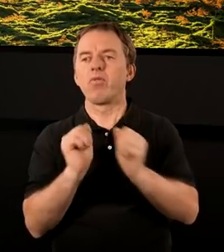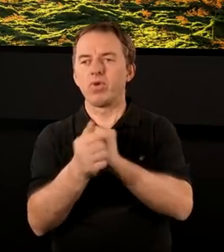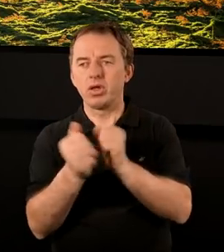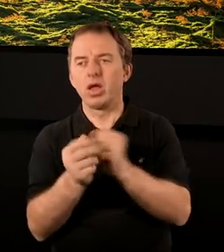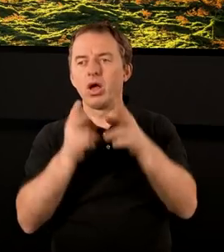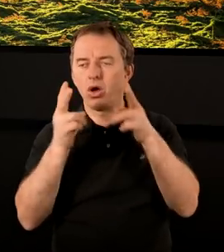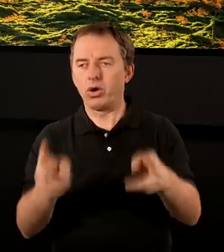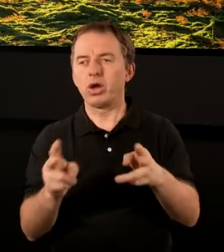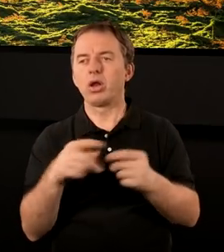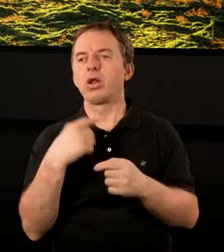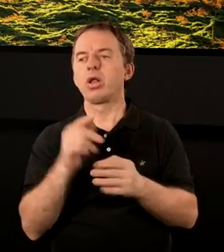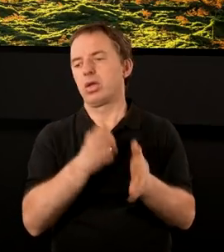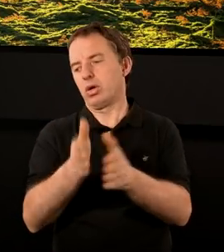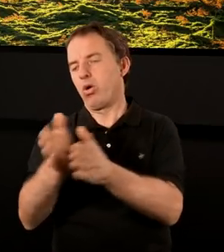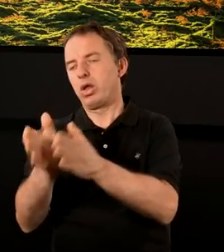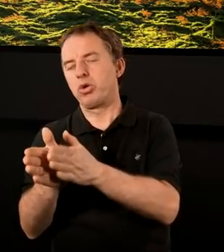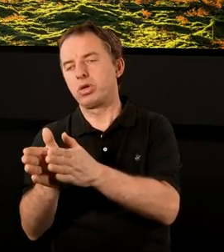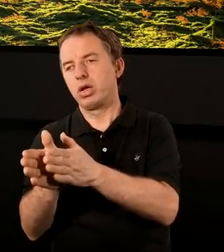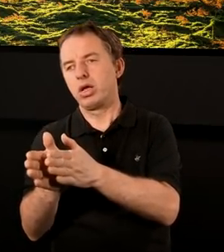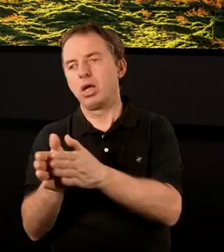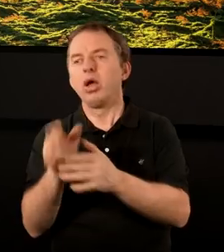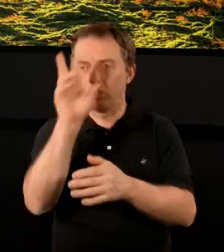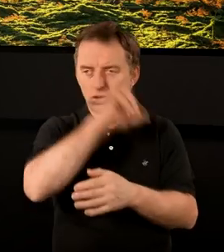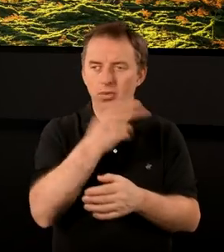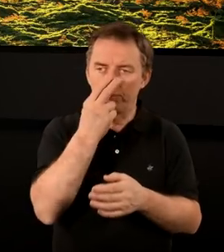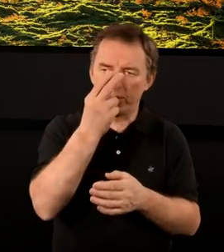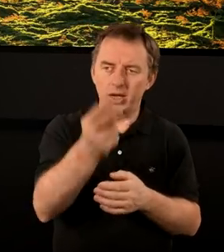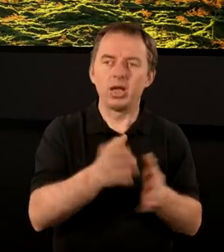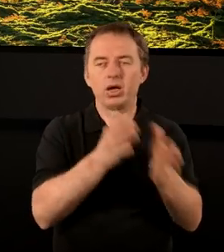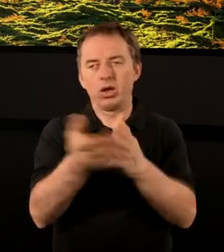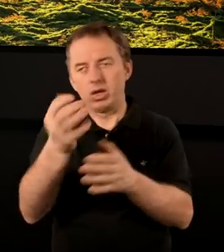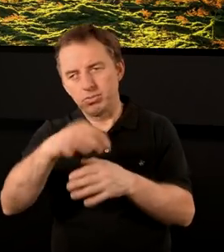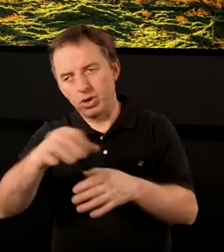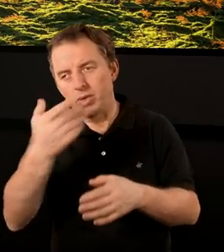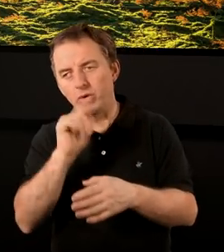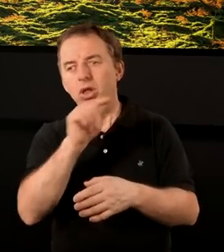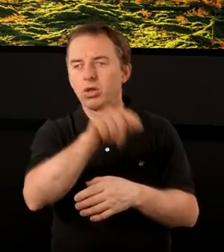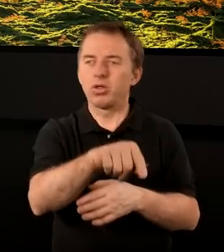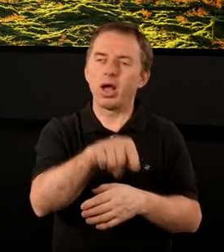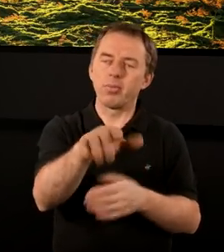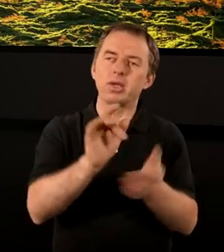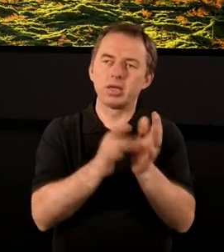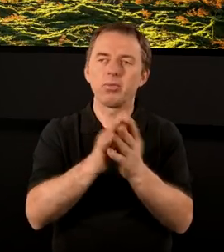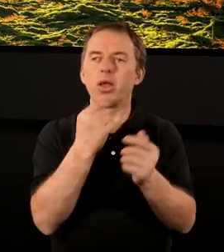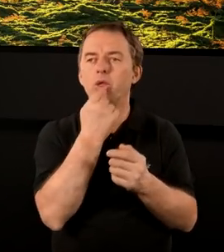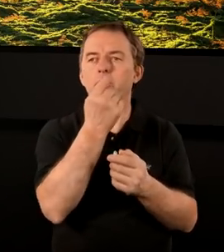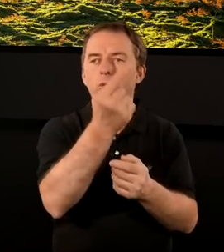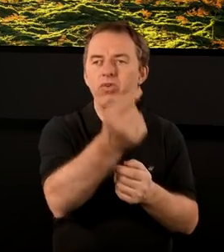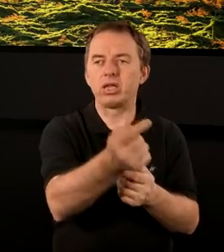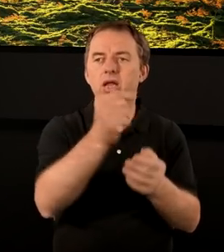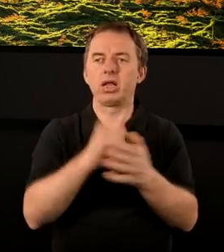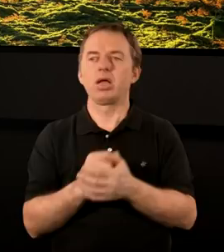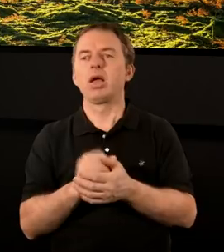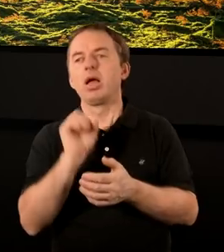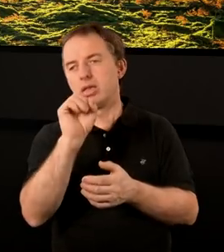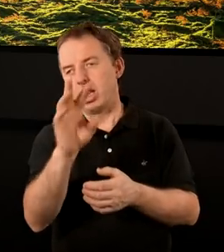wymienia je w określonej kolejności, i oczywiście możemy patrzeć na kolejne zbory, mówiąc o tym, co tam Jezus ma im do powiedzenia.